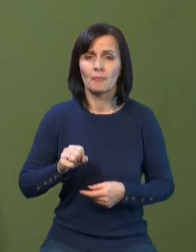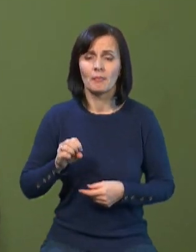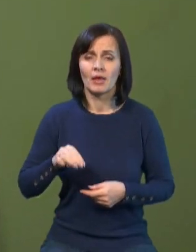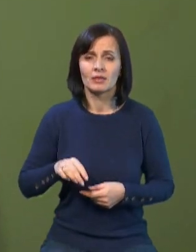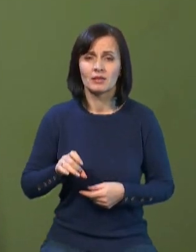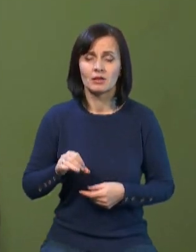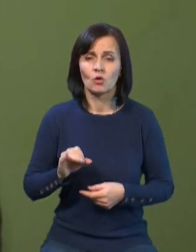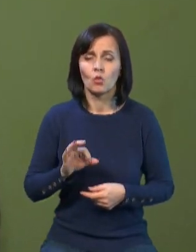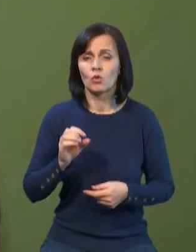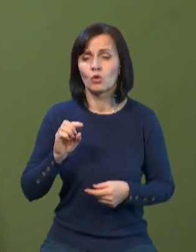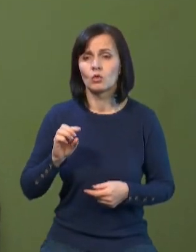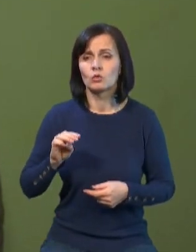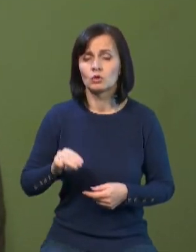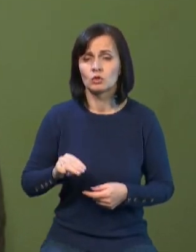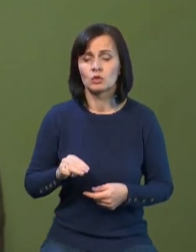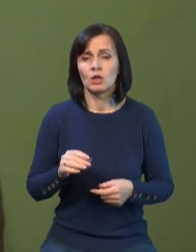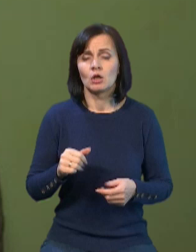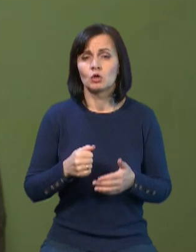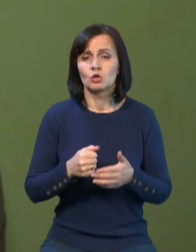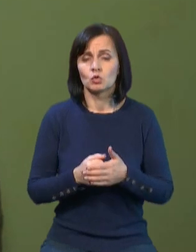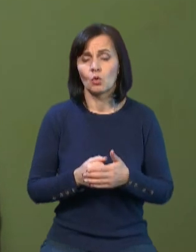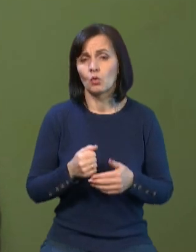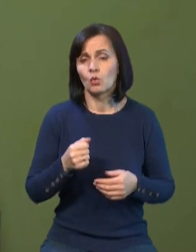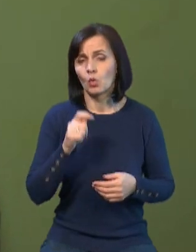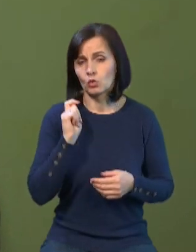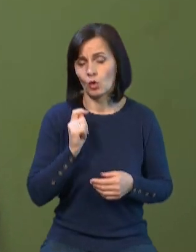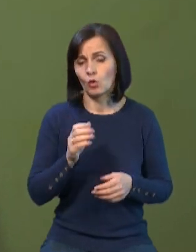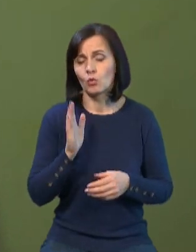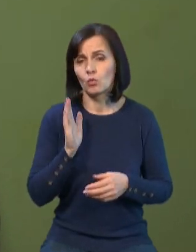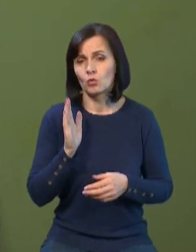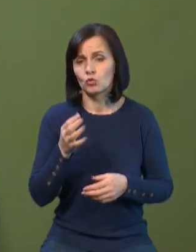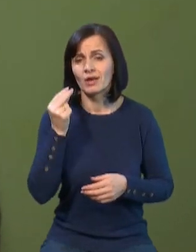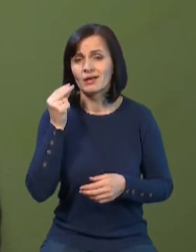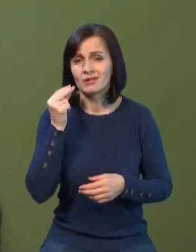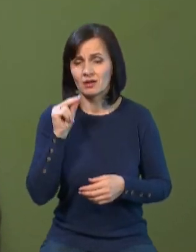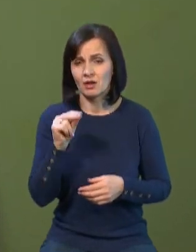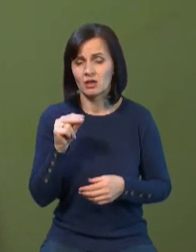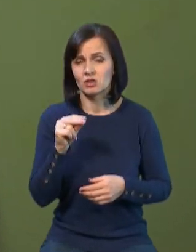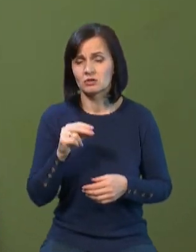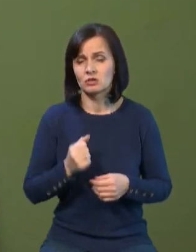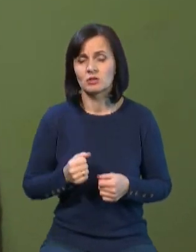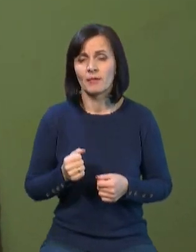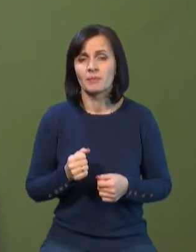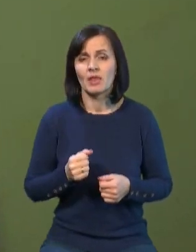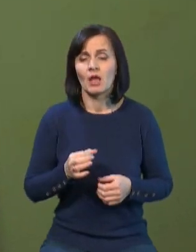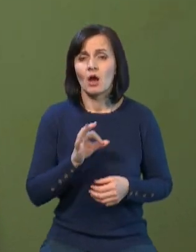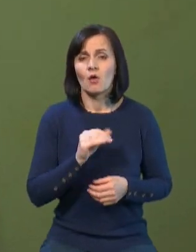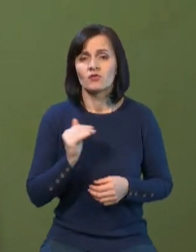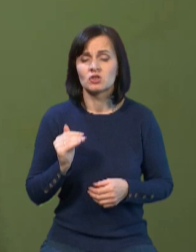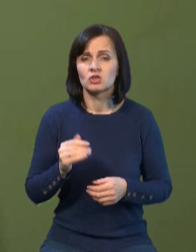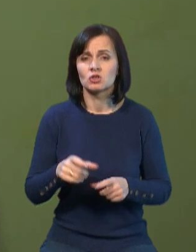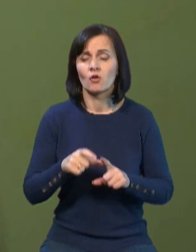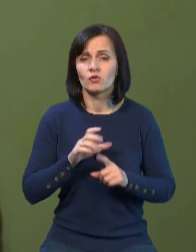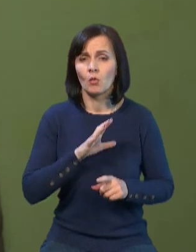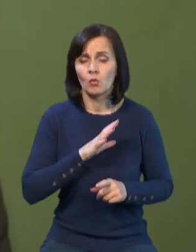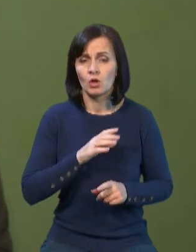краще одразу опетрювати, передавайте до України, буде ефективніше і всім краще. І офіційна відповідь Берліна полягала в тому,